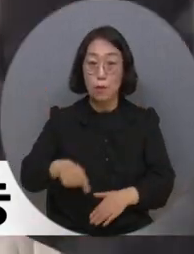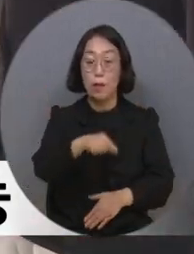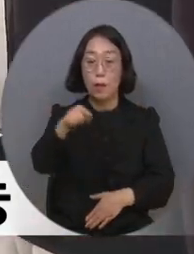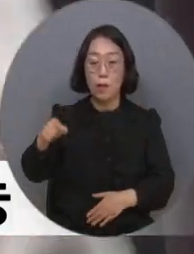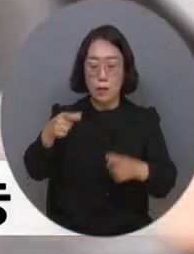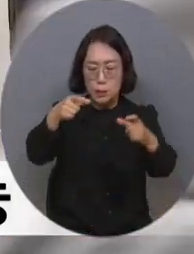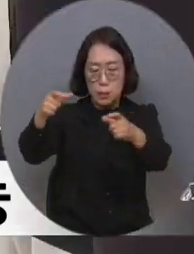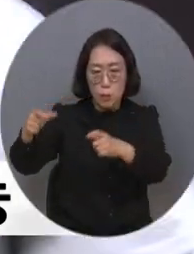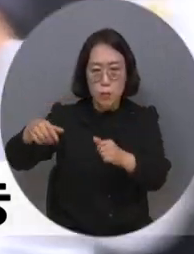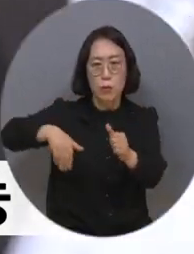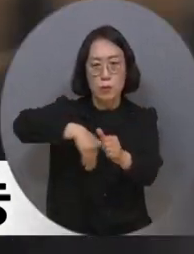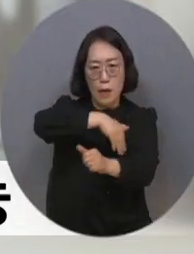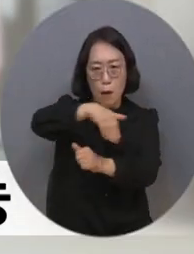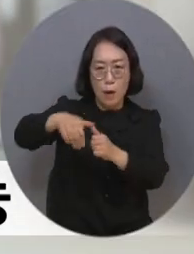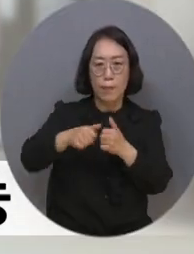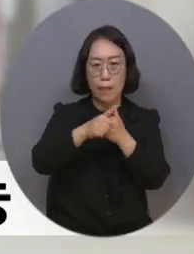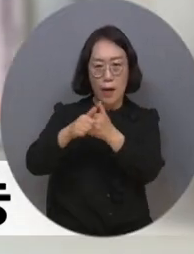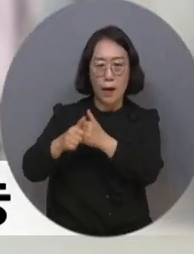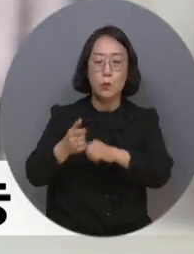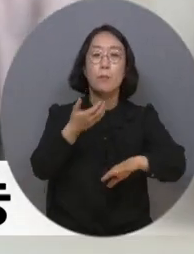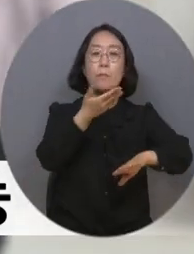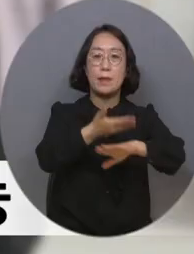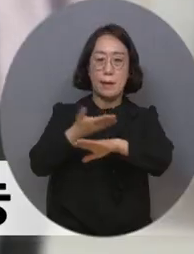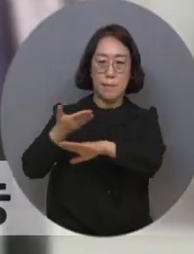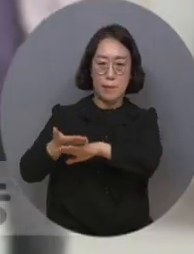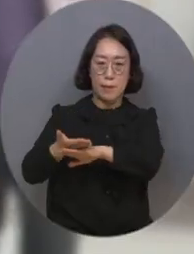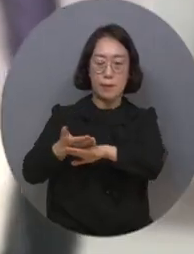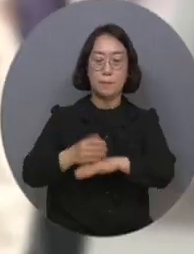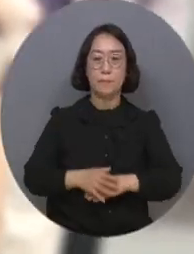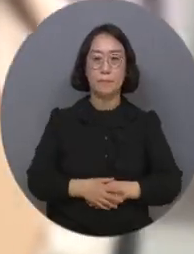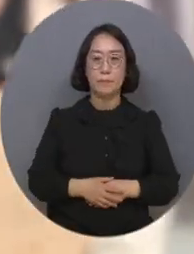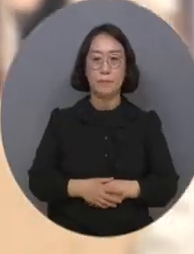모집 현황에 따라 이용가능 여부는 달라질 수 있습니다. 기상캐스터 배혜지